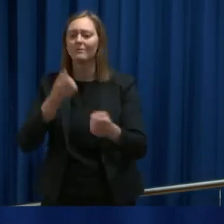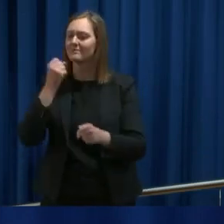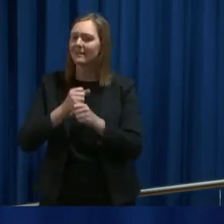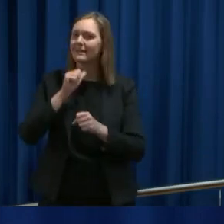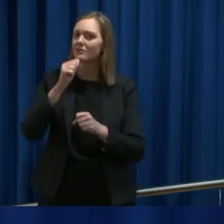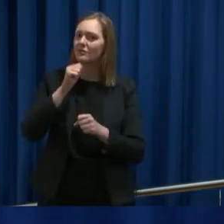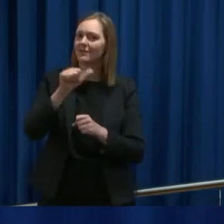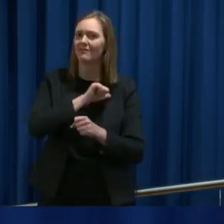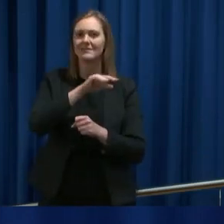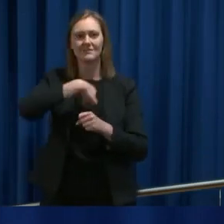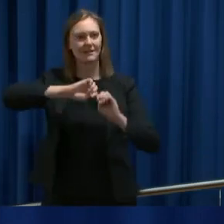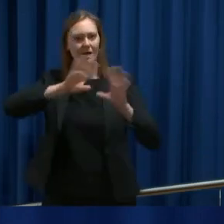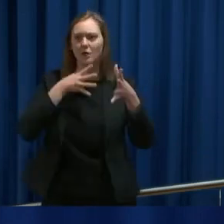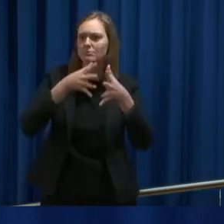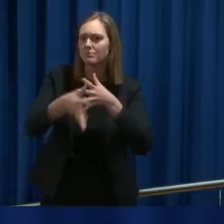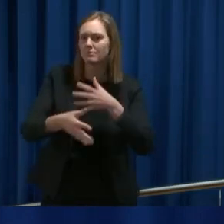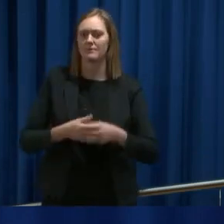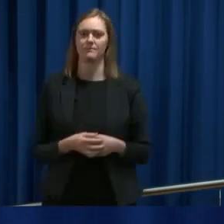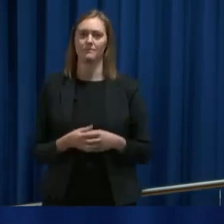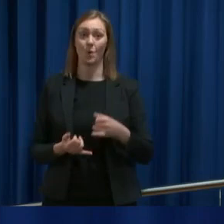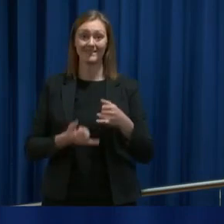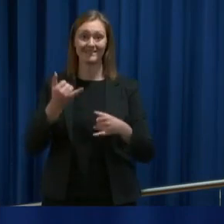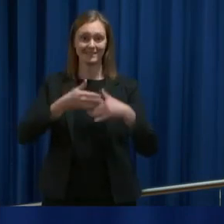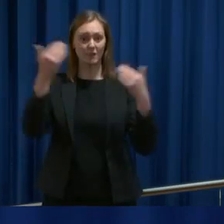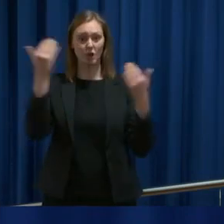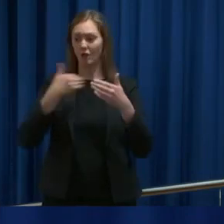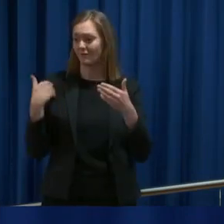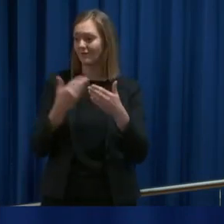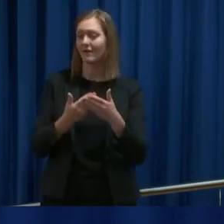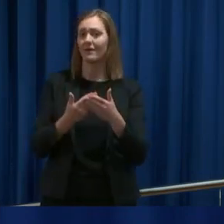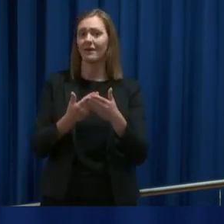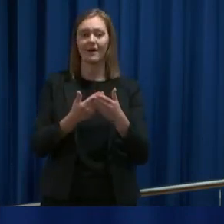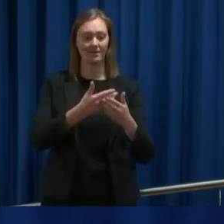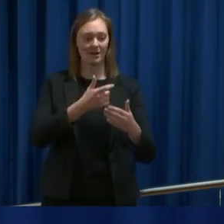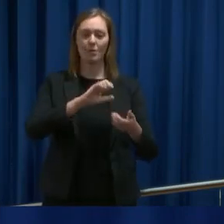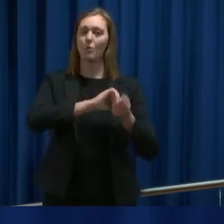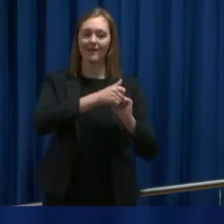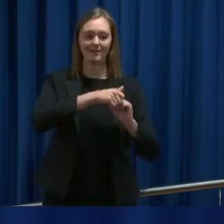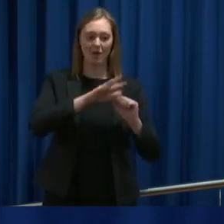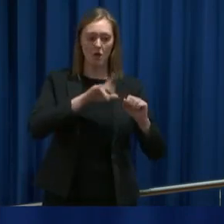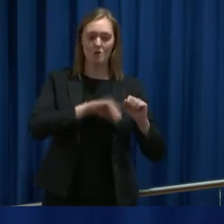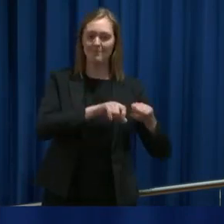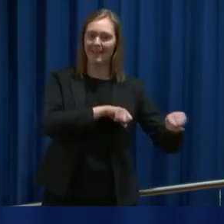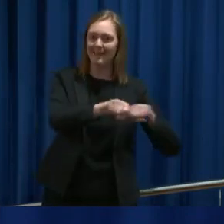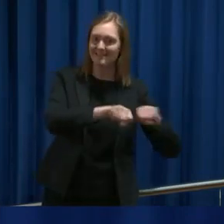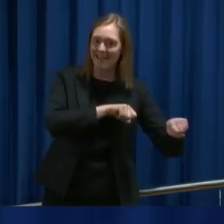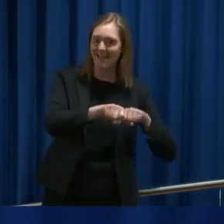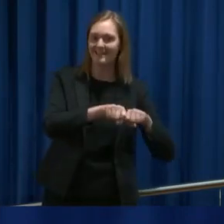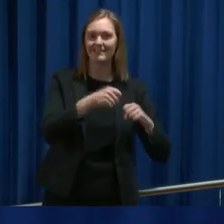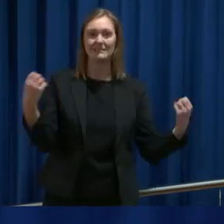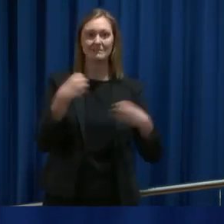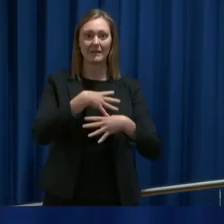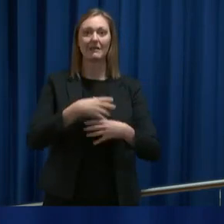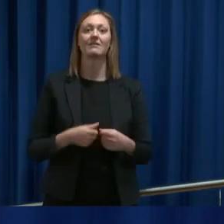denne perioden. Så har vi de siste døgnene fått bekreftet at også politikere i regjeringen har blitt smittet. Arbeids og sosialminister Torbjørn Rød